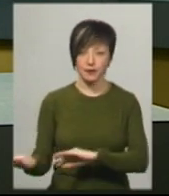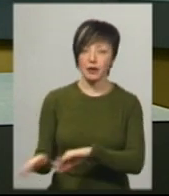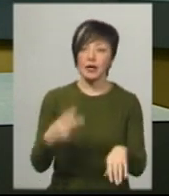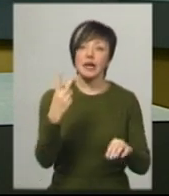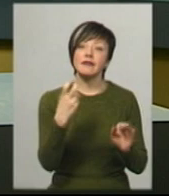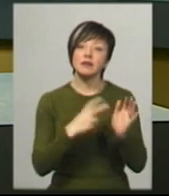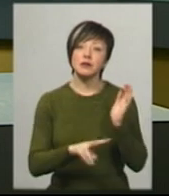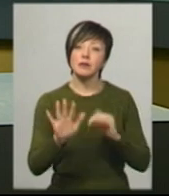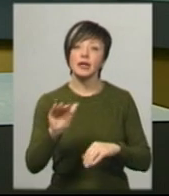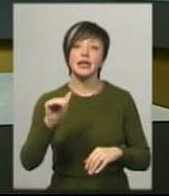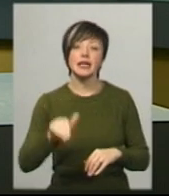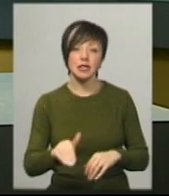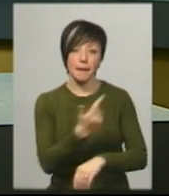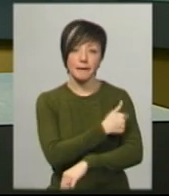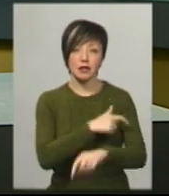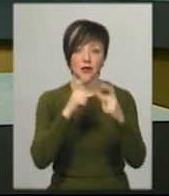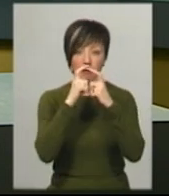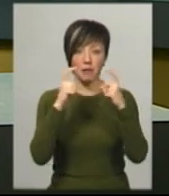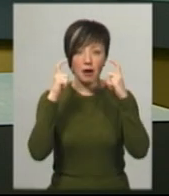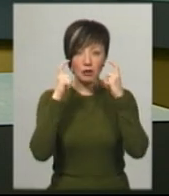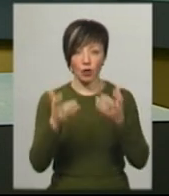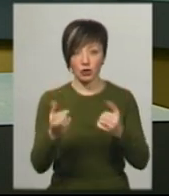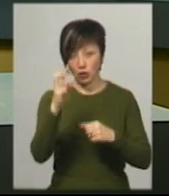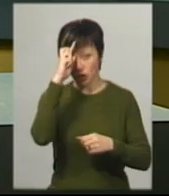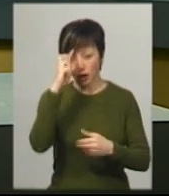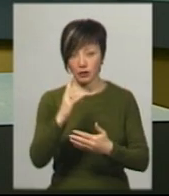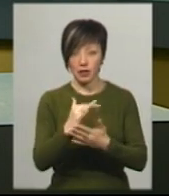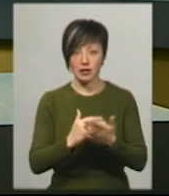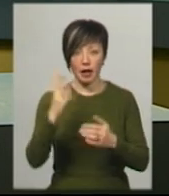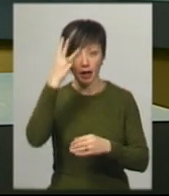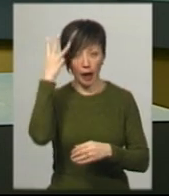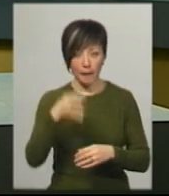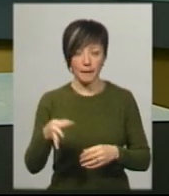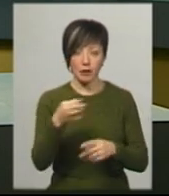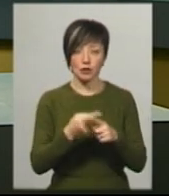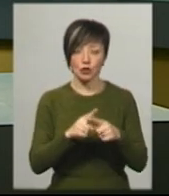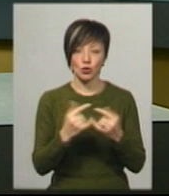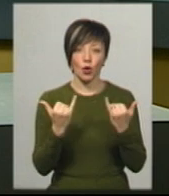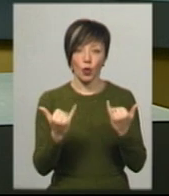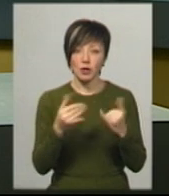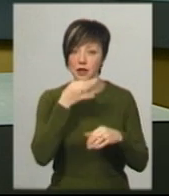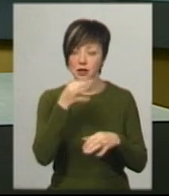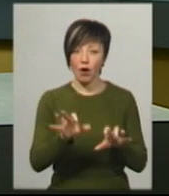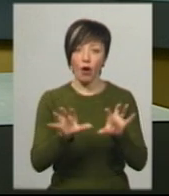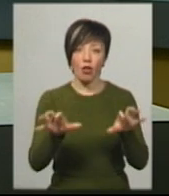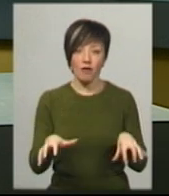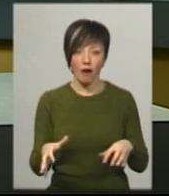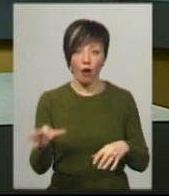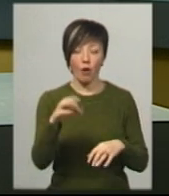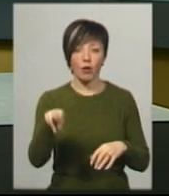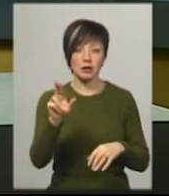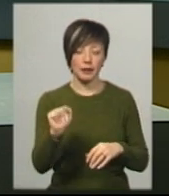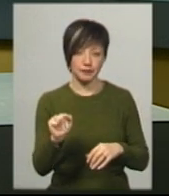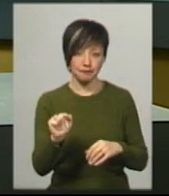275 тисяч медичних масок отримали з державного реєстру на Хмельниччину. Про це сьогодні сказав голова Хмельницької ОДА